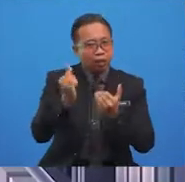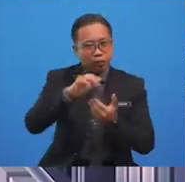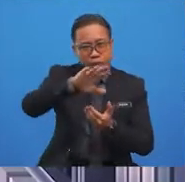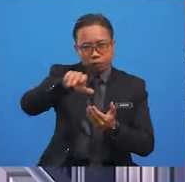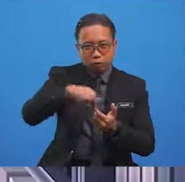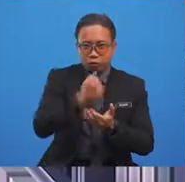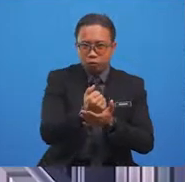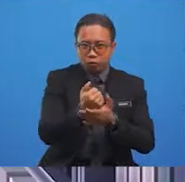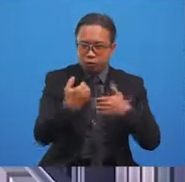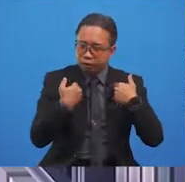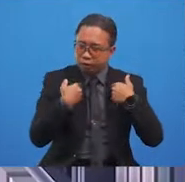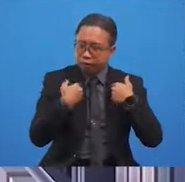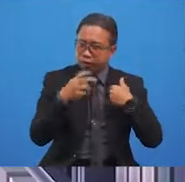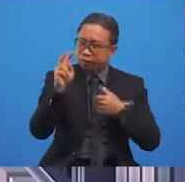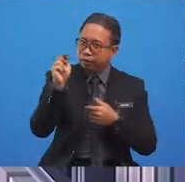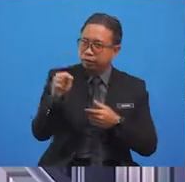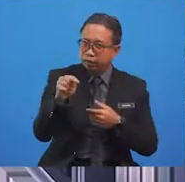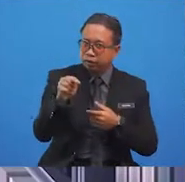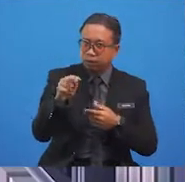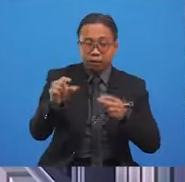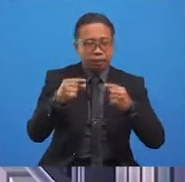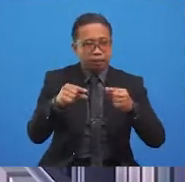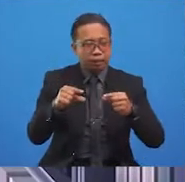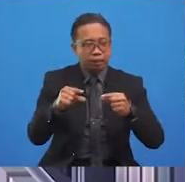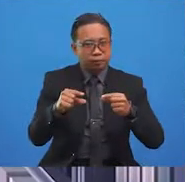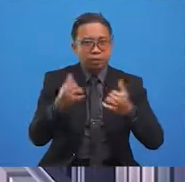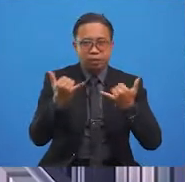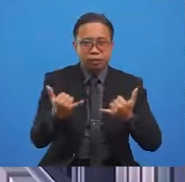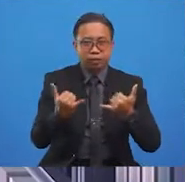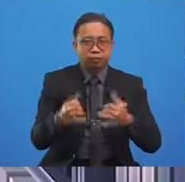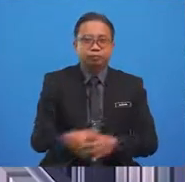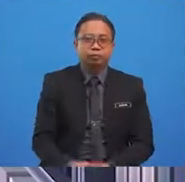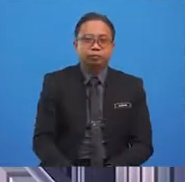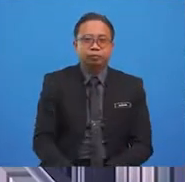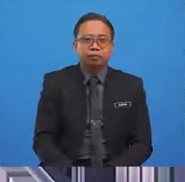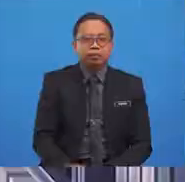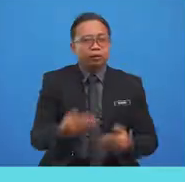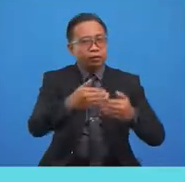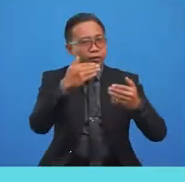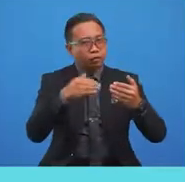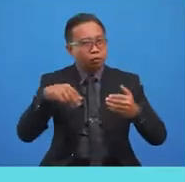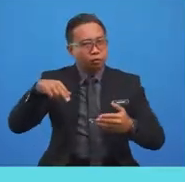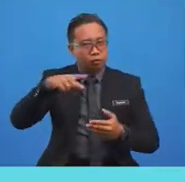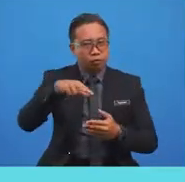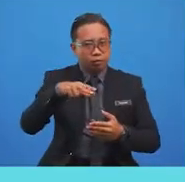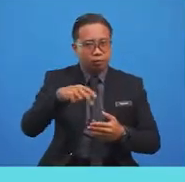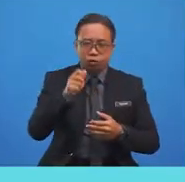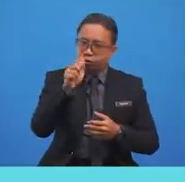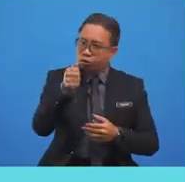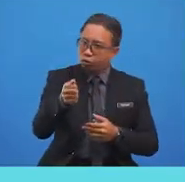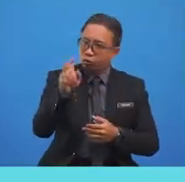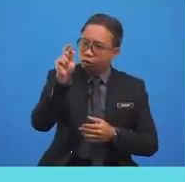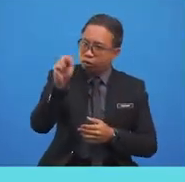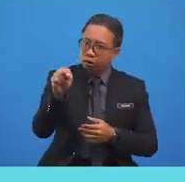have everything that you need for the game now. Now, before we move ahead, you will need to prepare